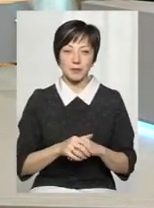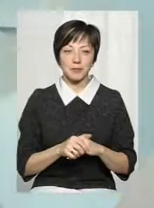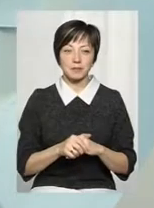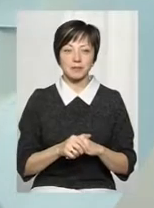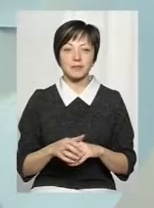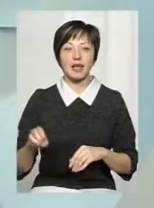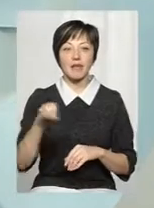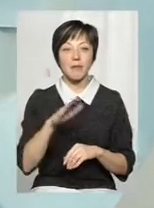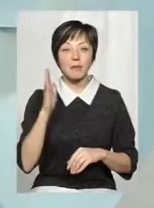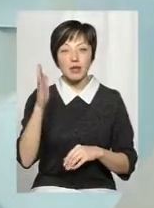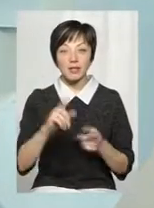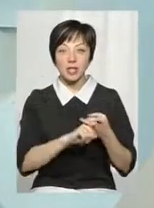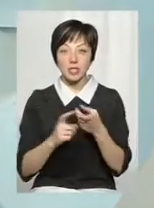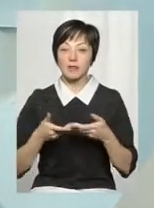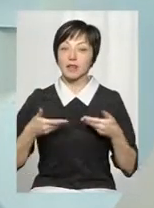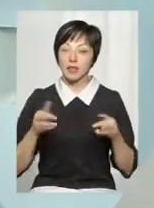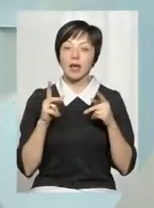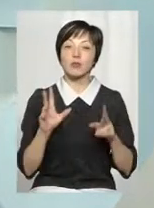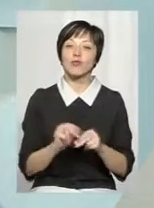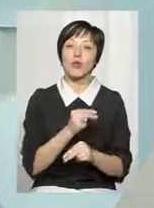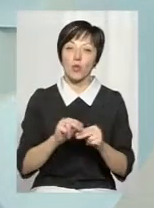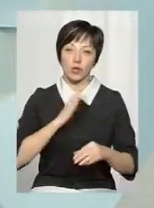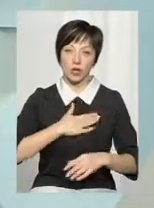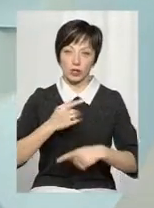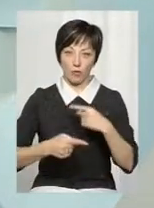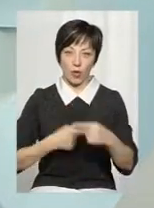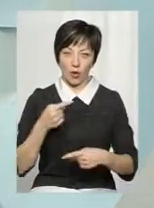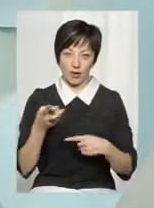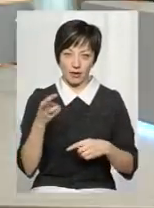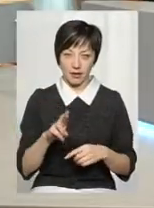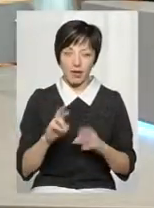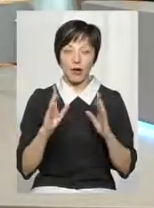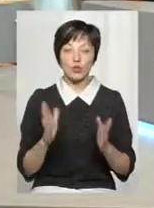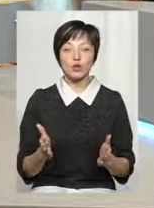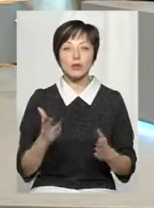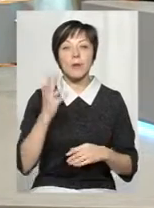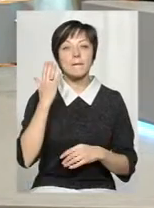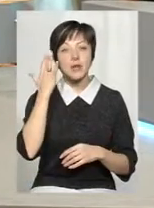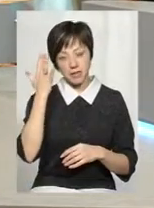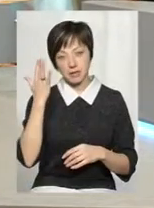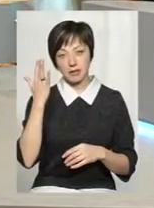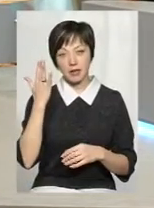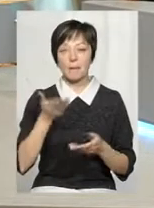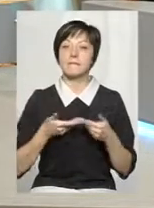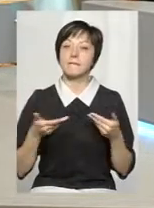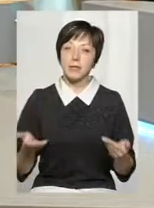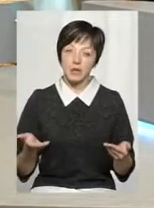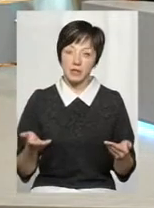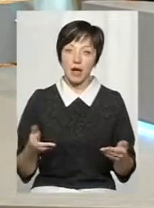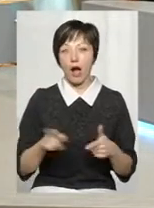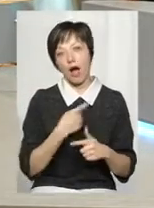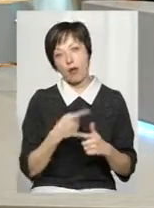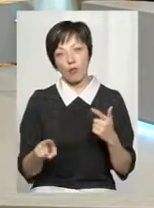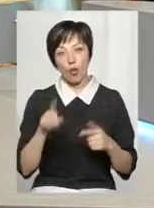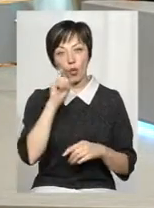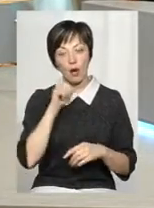матбутнє, але залежить від нас, як ми будемо виховувати наше покоління. Як ми будемо мислити. Ми або